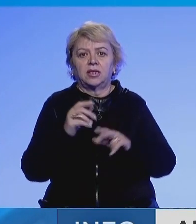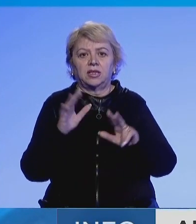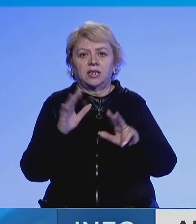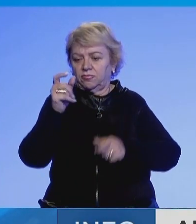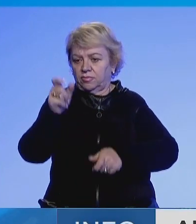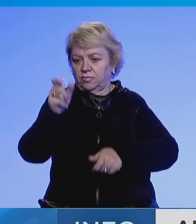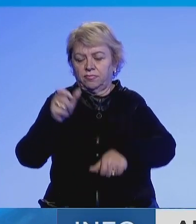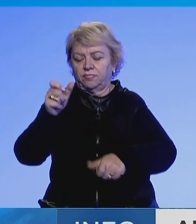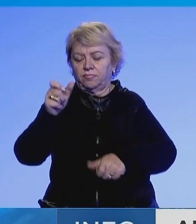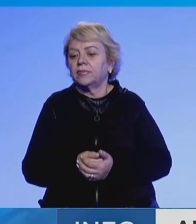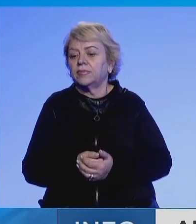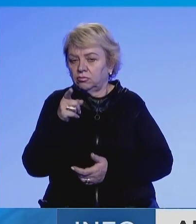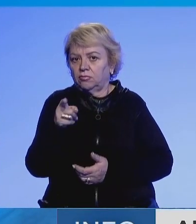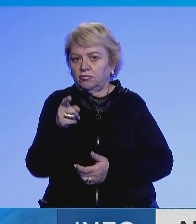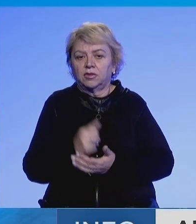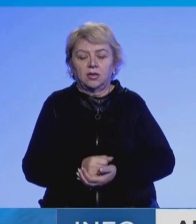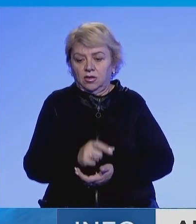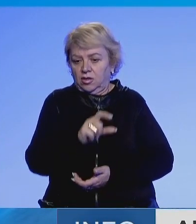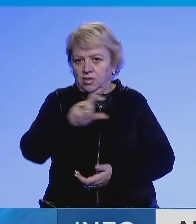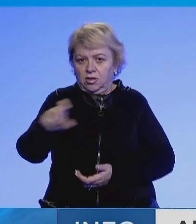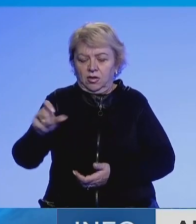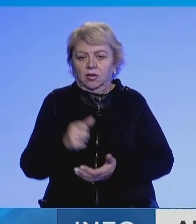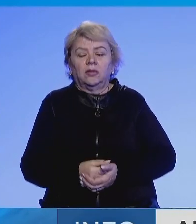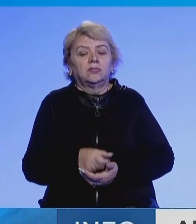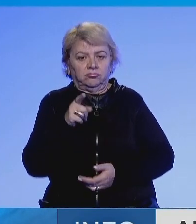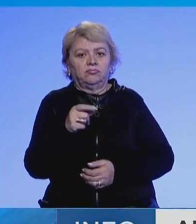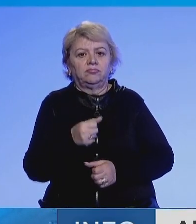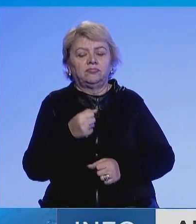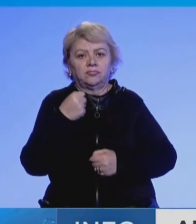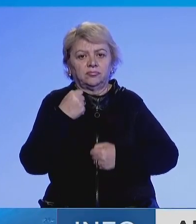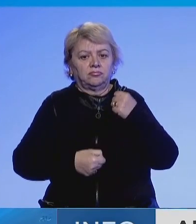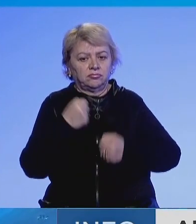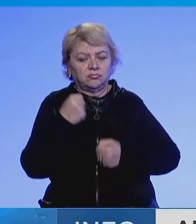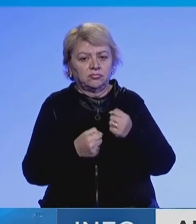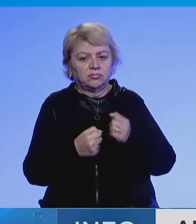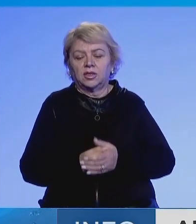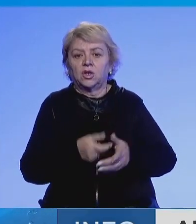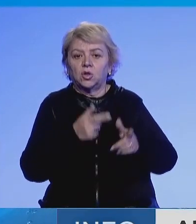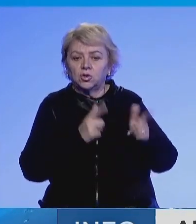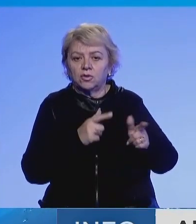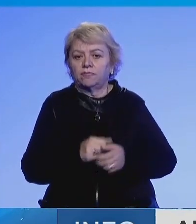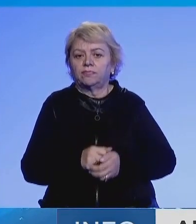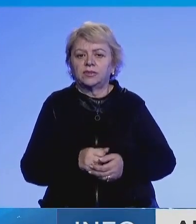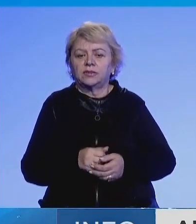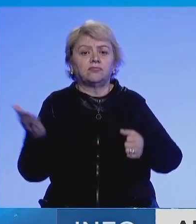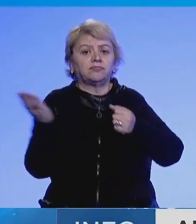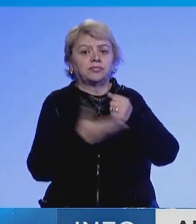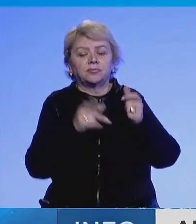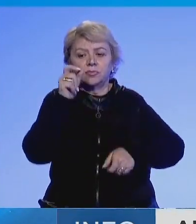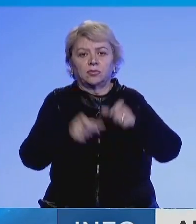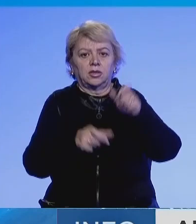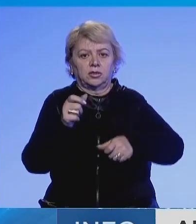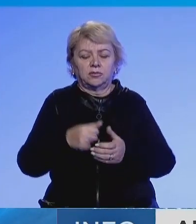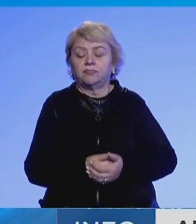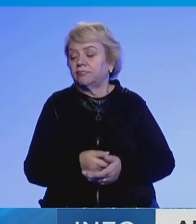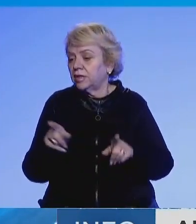persona. Me këtove prime i pandehurit dyshohet se ka kryer veprën penale, krimi luftës kunder populatës civile, thuët në njoftim.